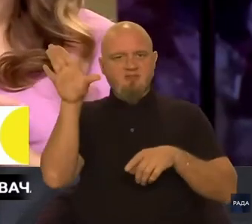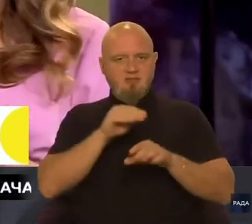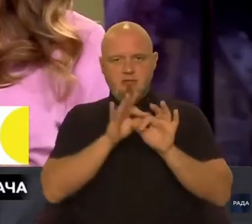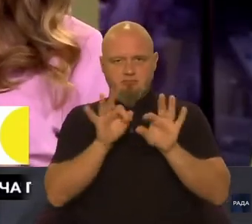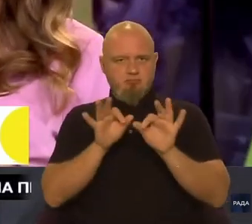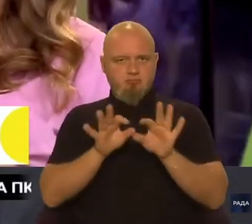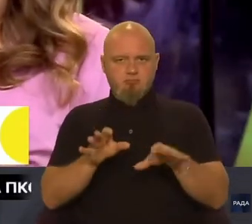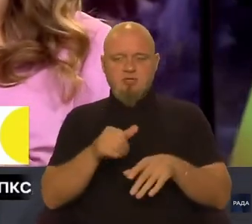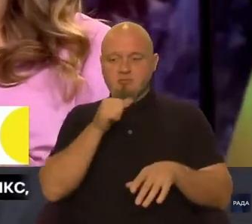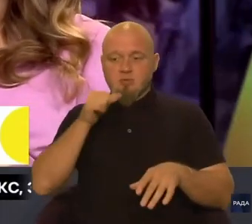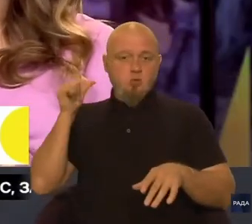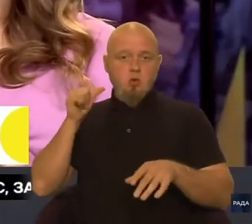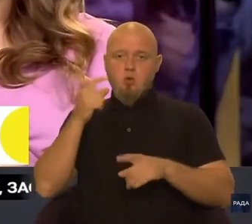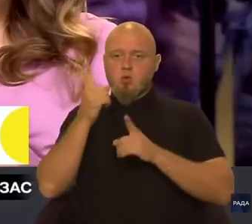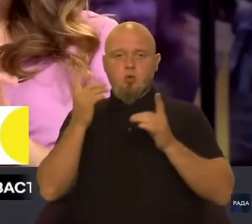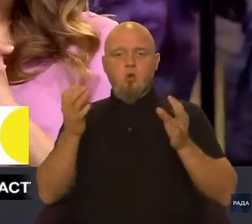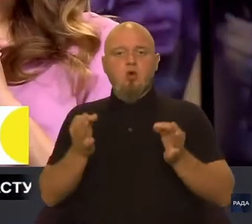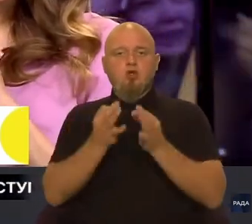року нічого не змінилося.